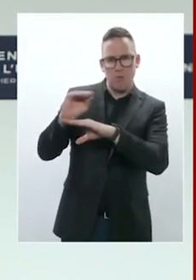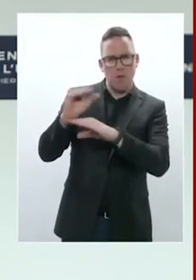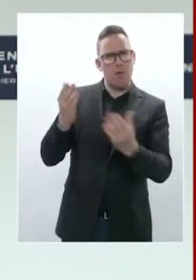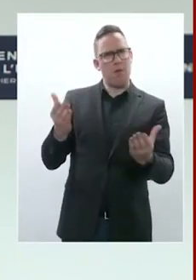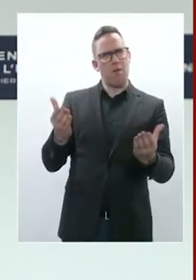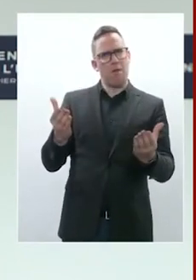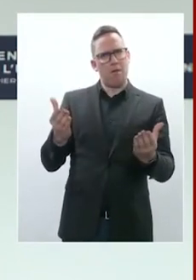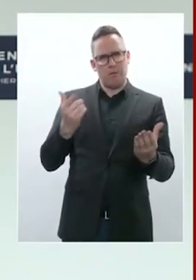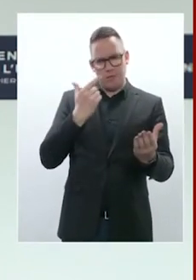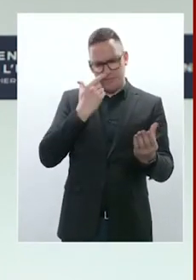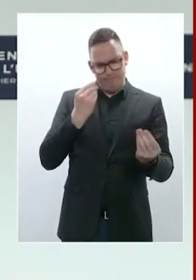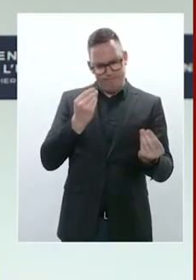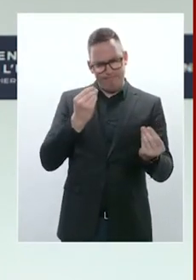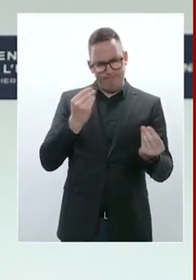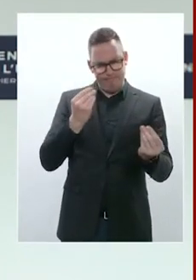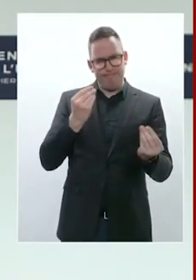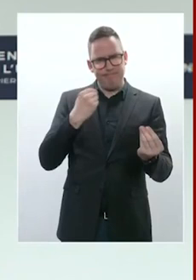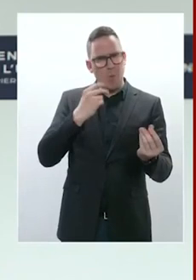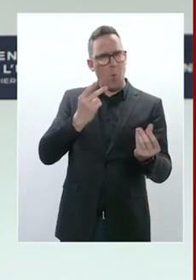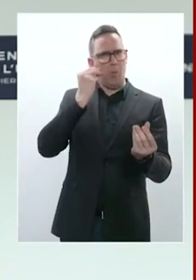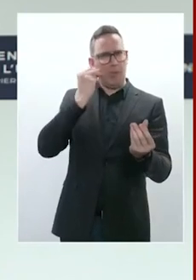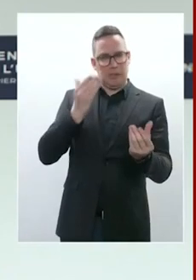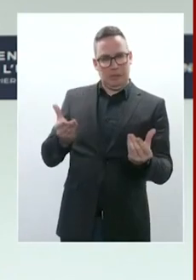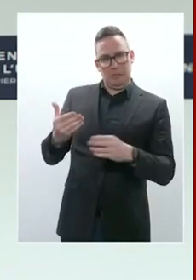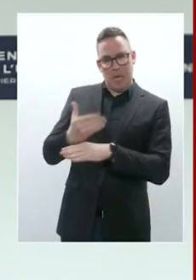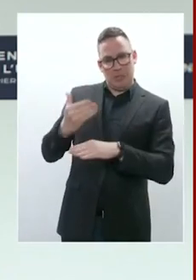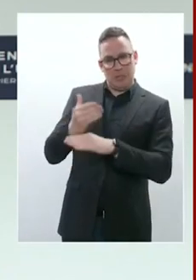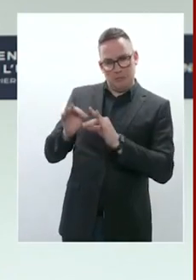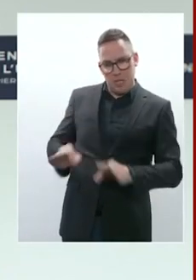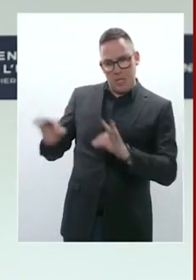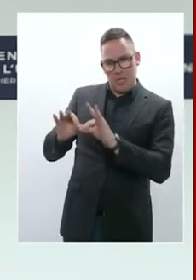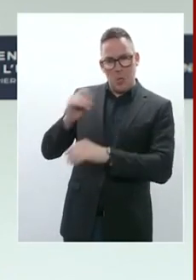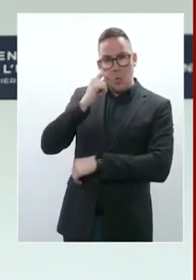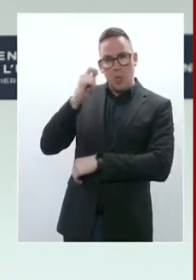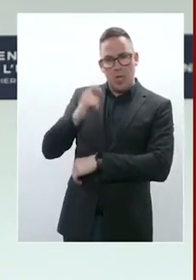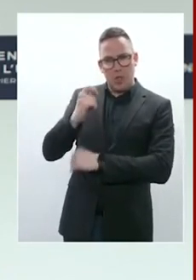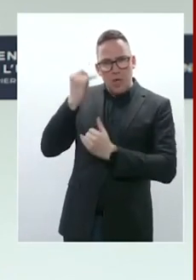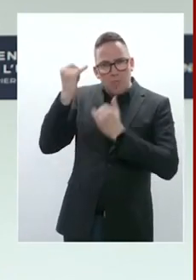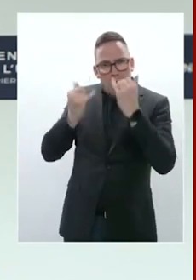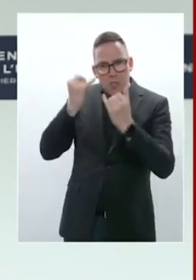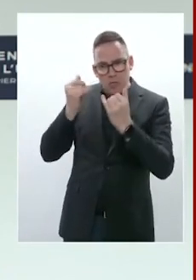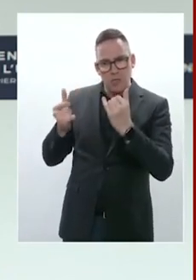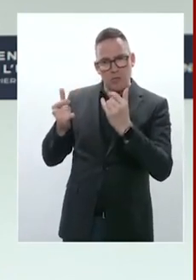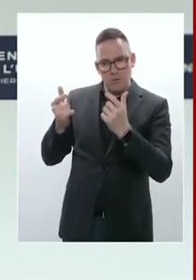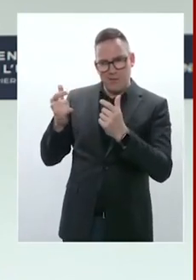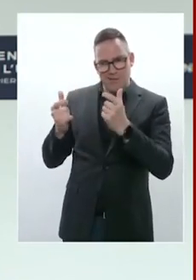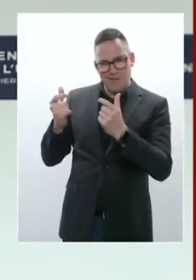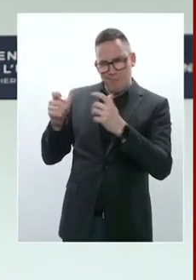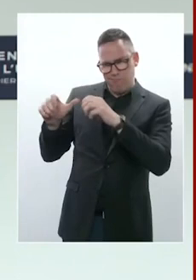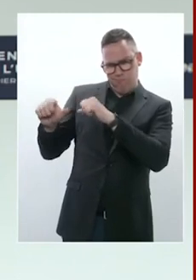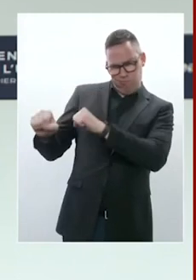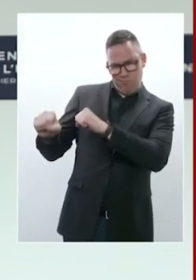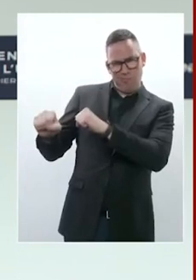le théâtre des opérations en Ukraine, c'est-à-dire la possibilité pour l'Ukraine de résister à toute nouvelle offensive russe,